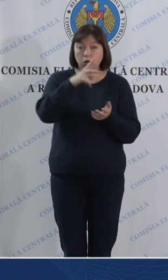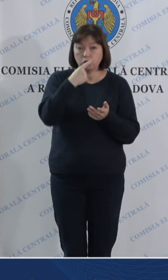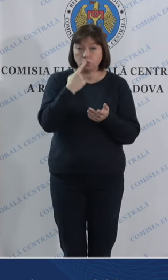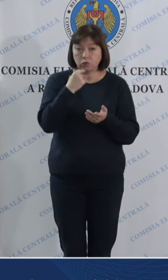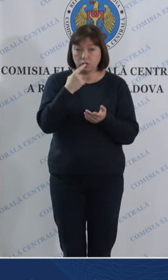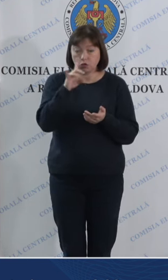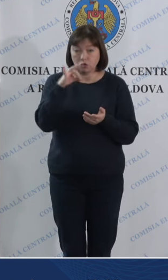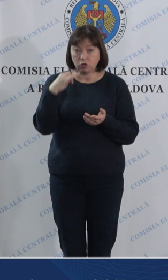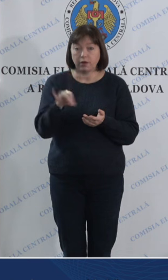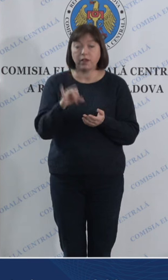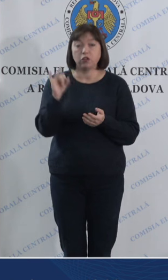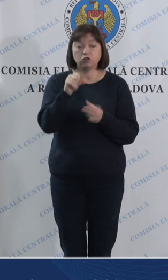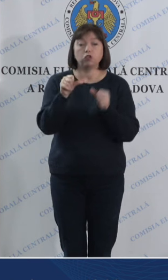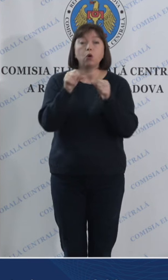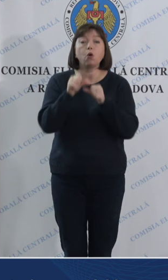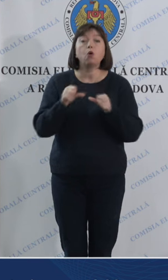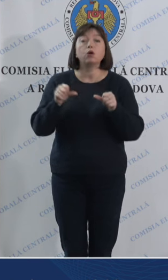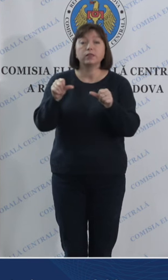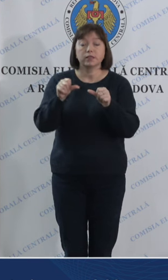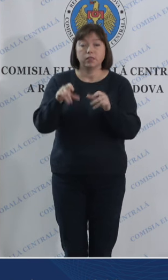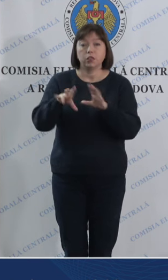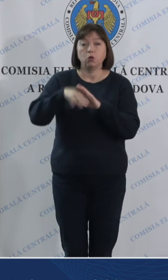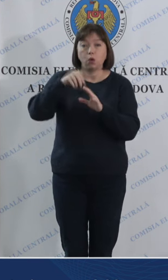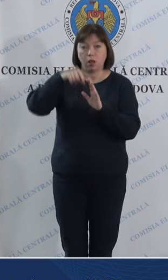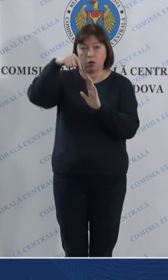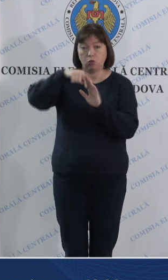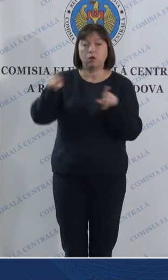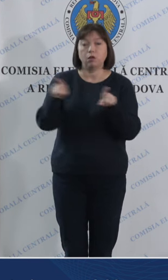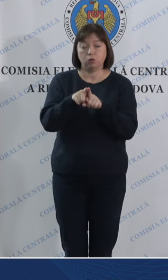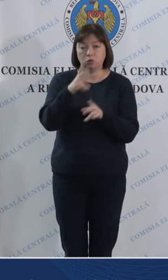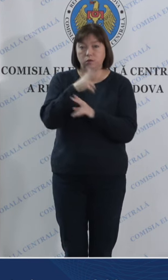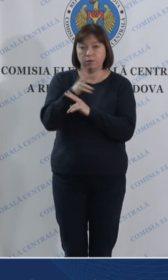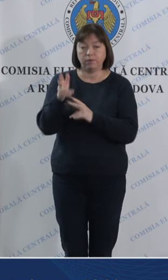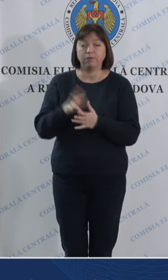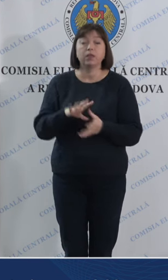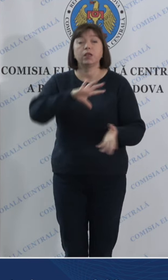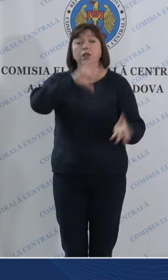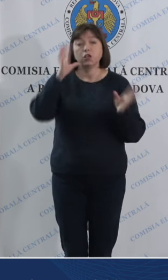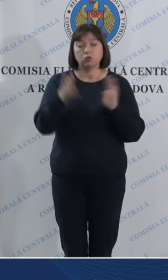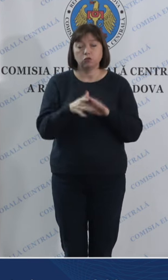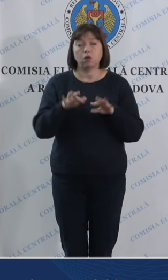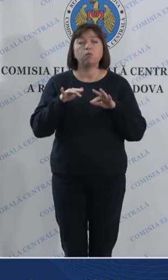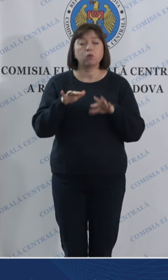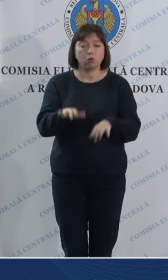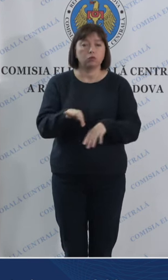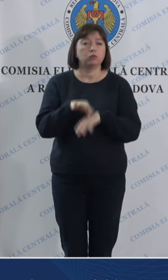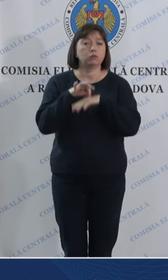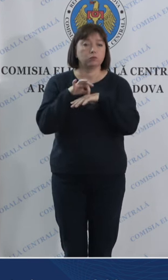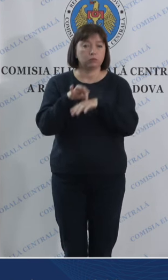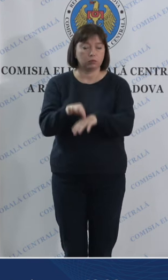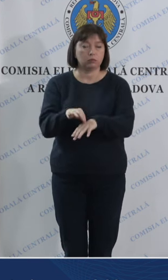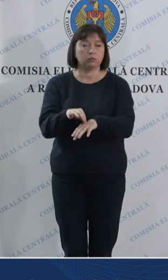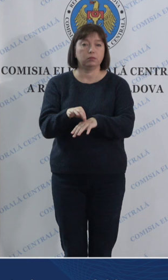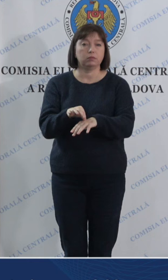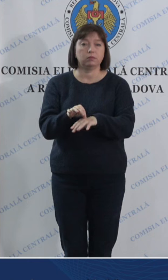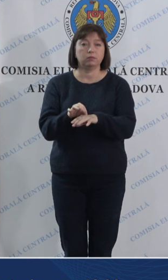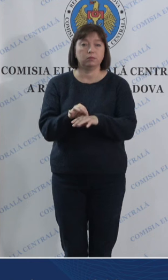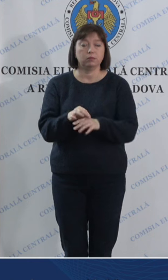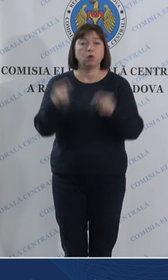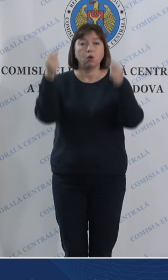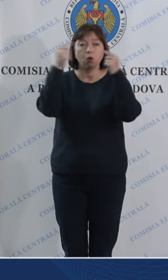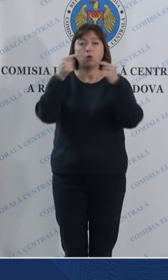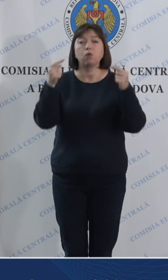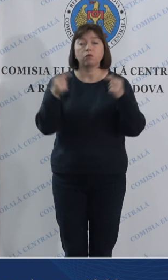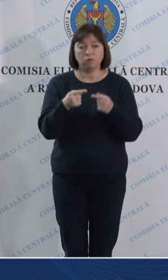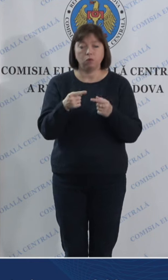cât și Consiliul Electoral în general procesul decurge conform